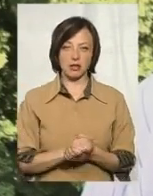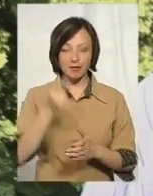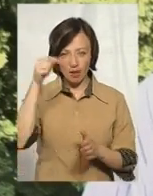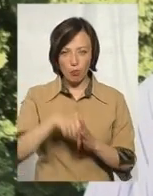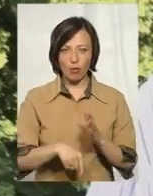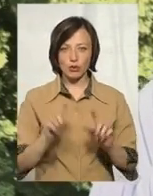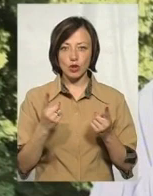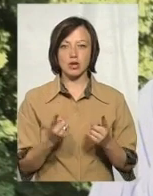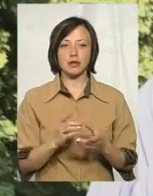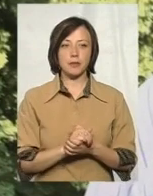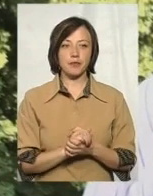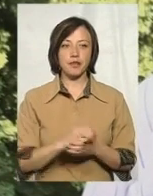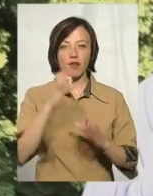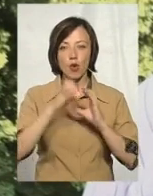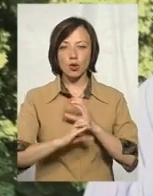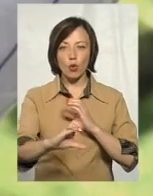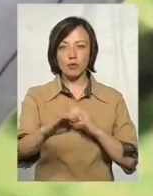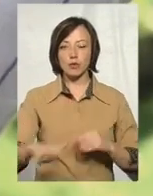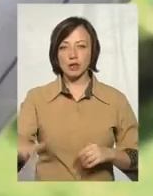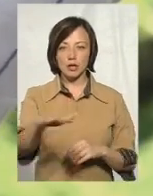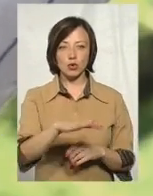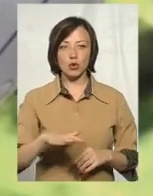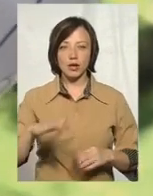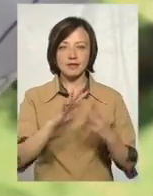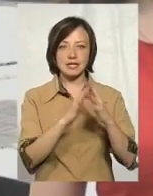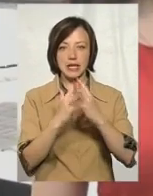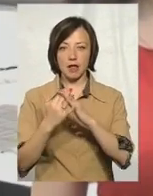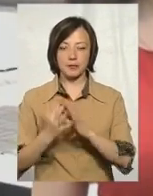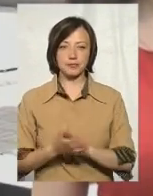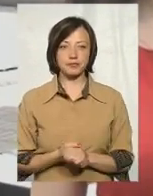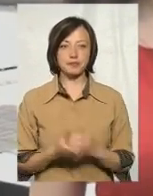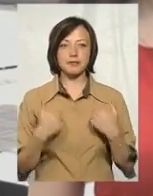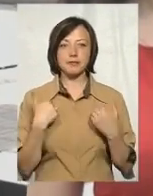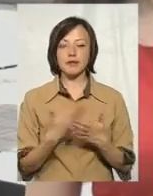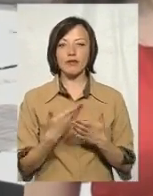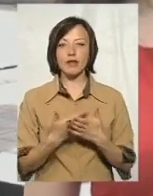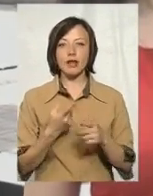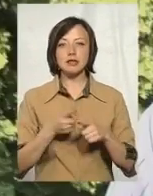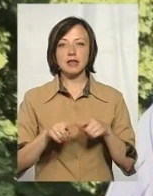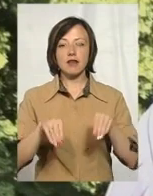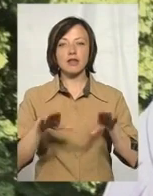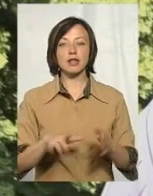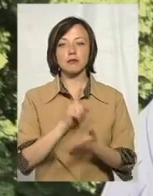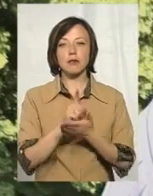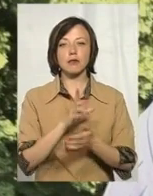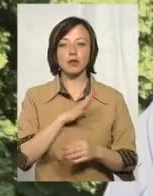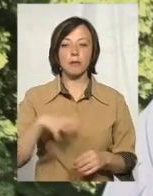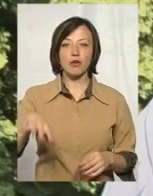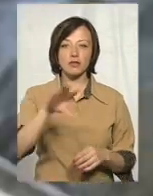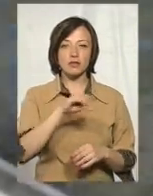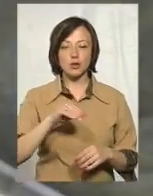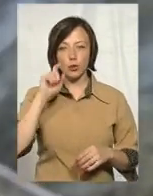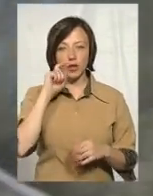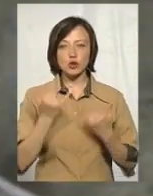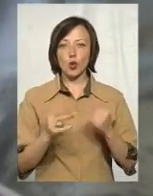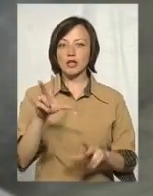прокладання водгонів по території населених пунктів. Мені здається, оцей вихід має бути по всій території України. Сьогодні